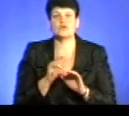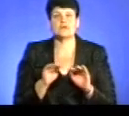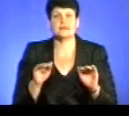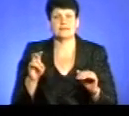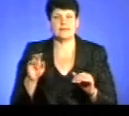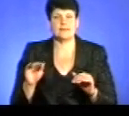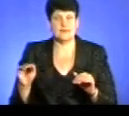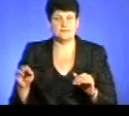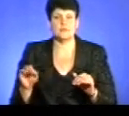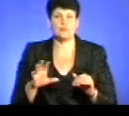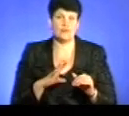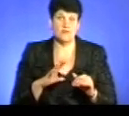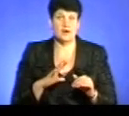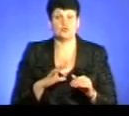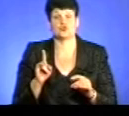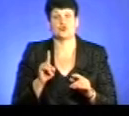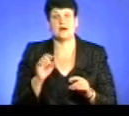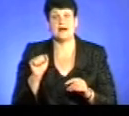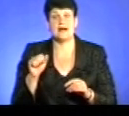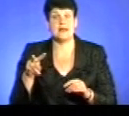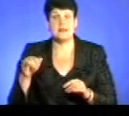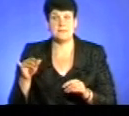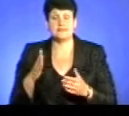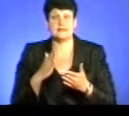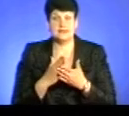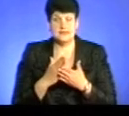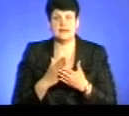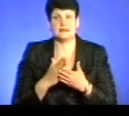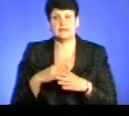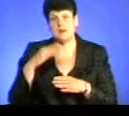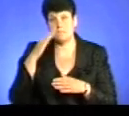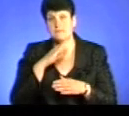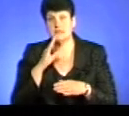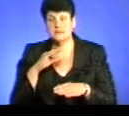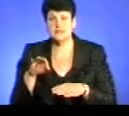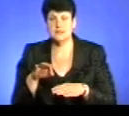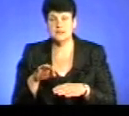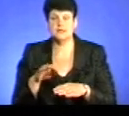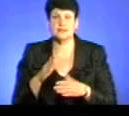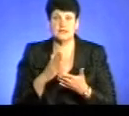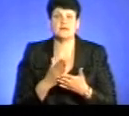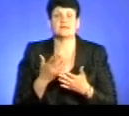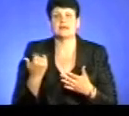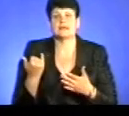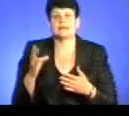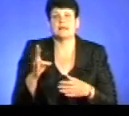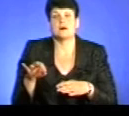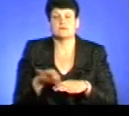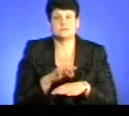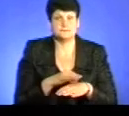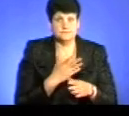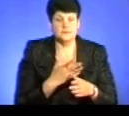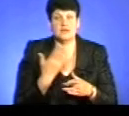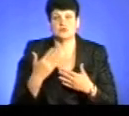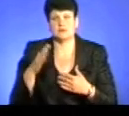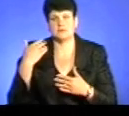аліменти і є стосовно батьків. І подружжя для подружжя. Власне. Якщо, для прикладу, зараз батько